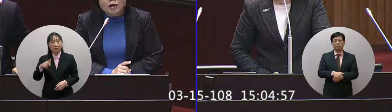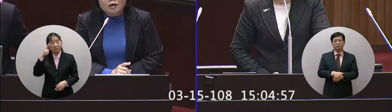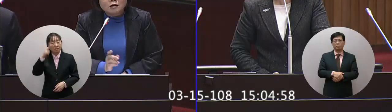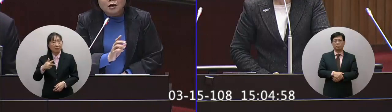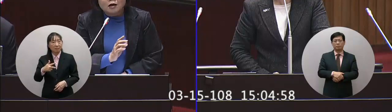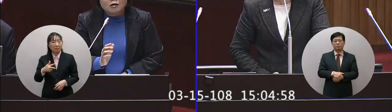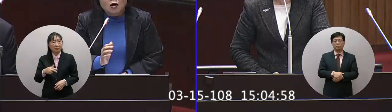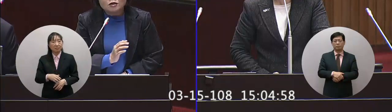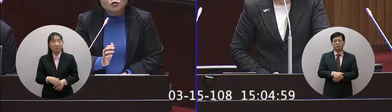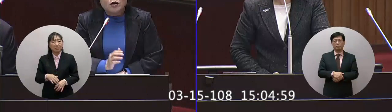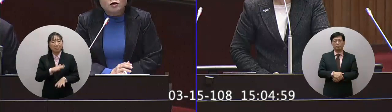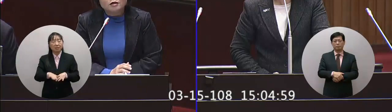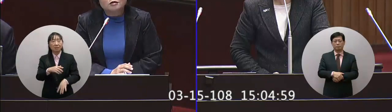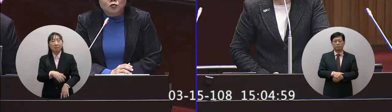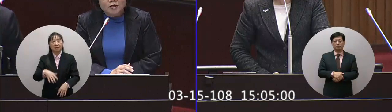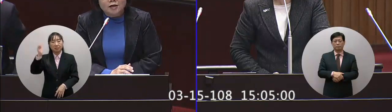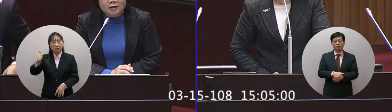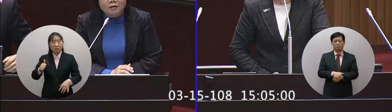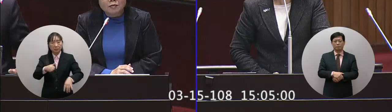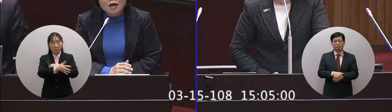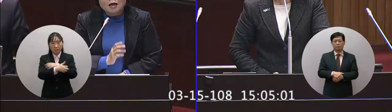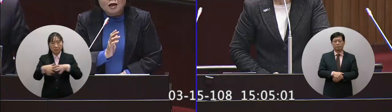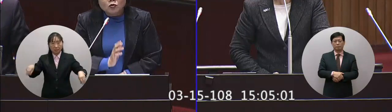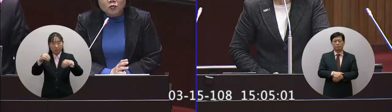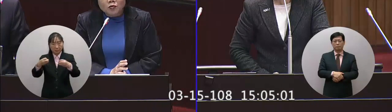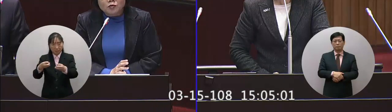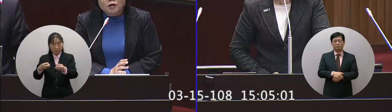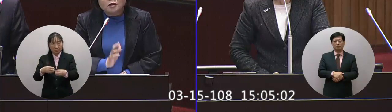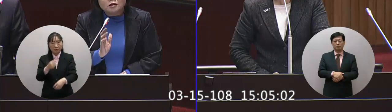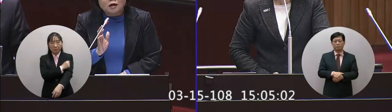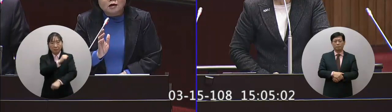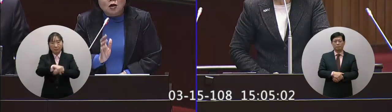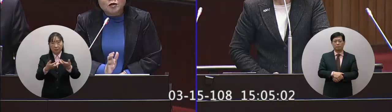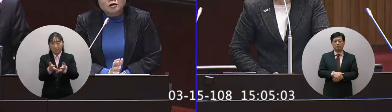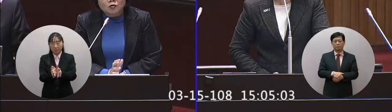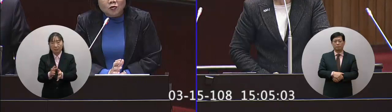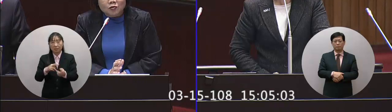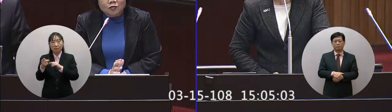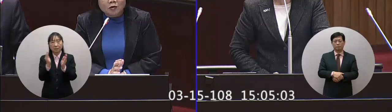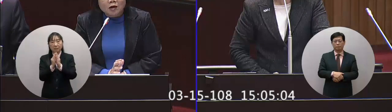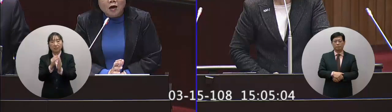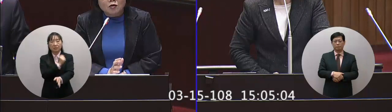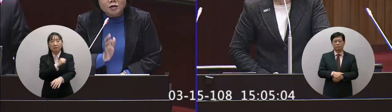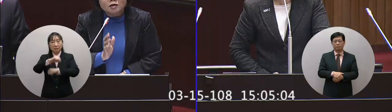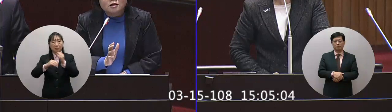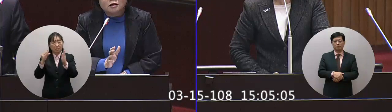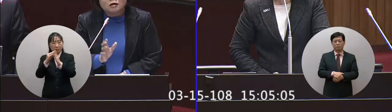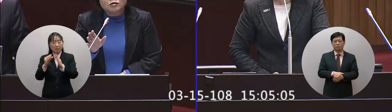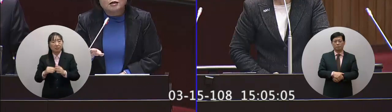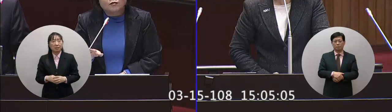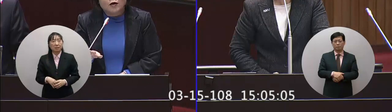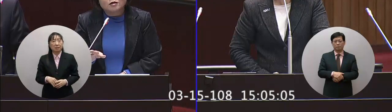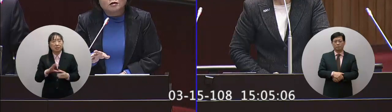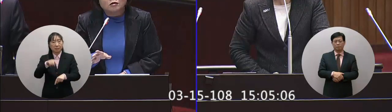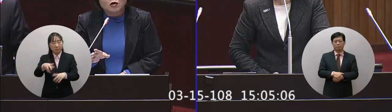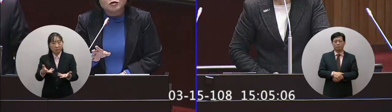下禮拜一會勞資會有先自主的協商那勞動部跟桃園市勞動局好 因為這一件